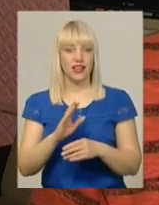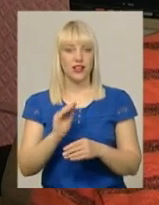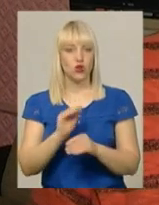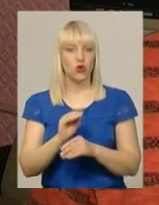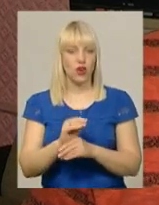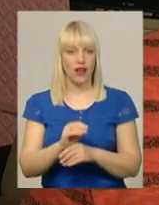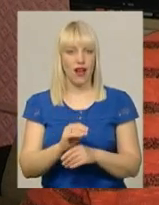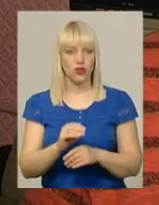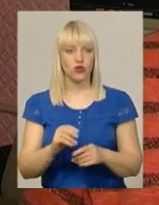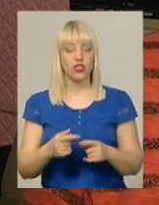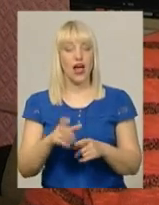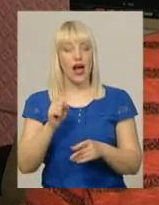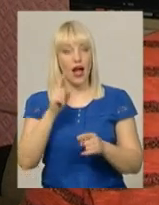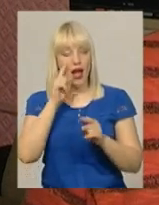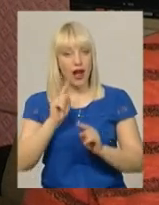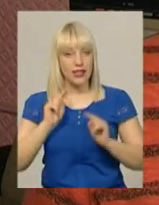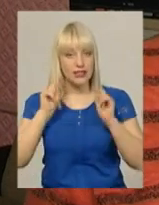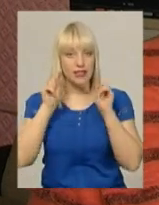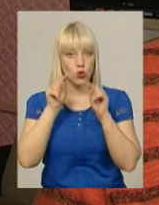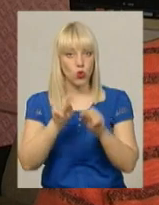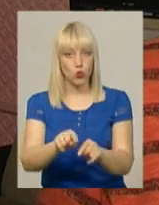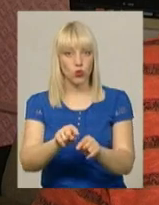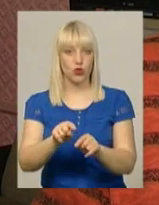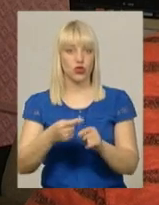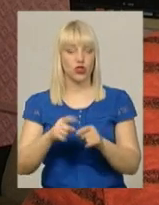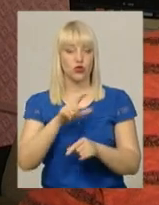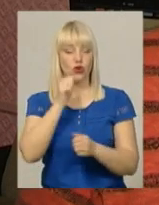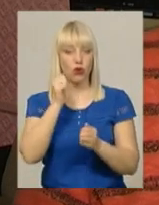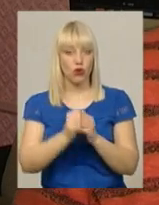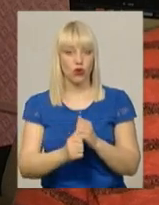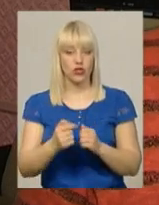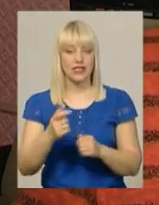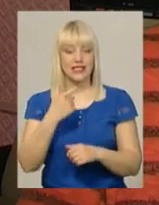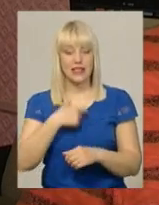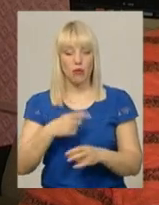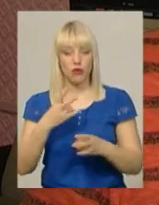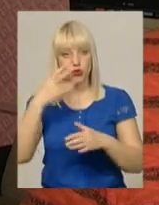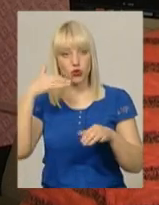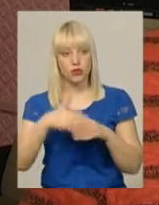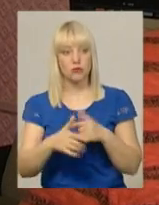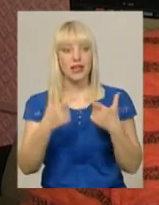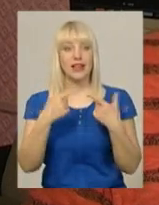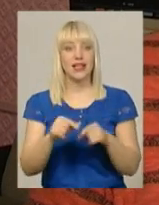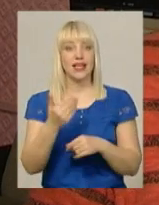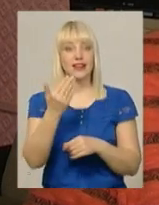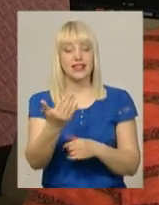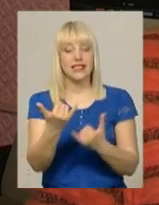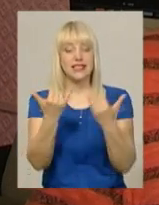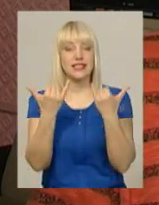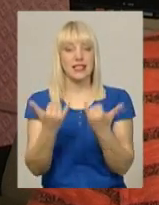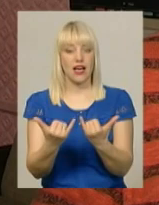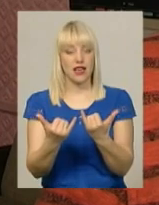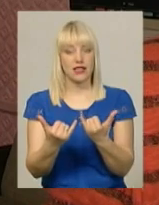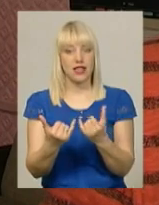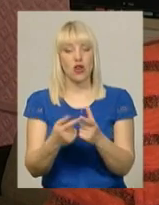акцентуючи, щоб кожен для себе міг зрозуміти, де ти зараз, або хоча б ти